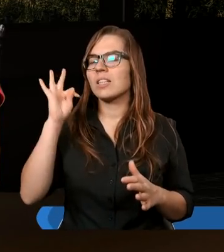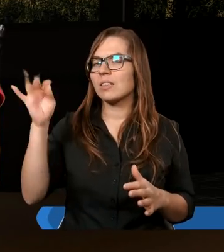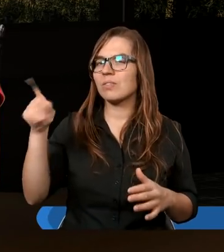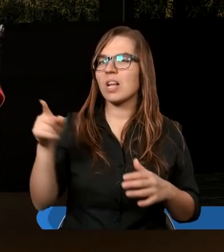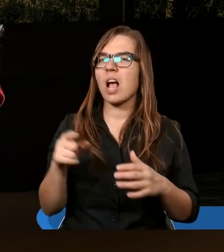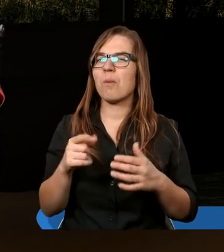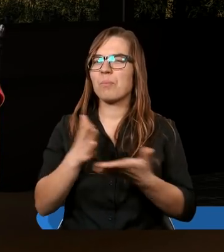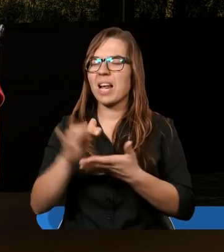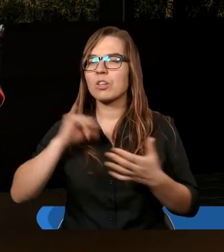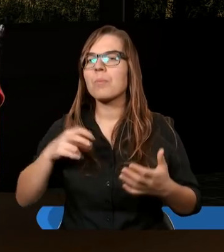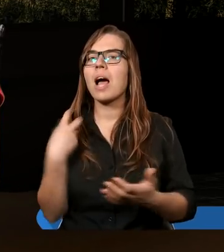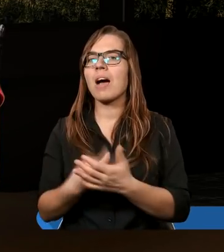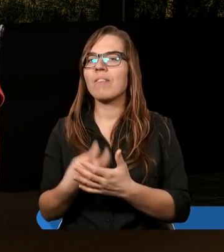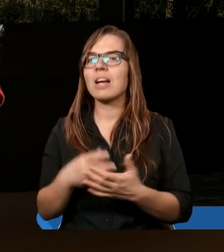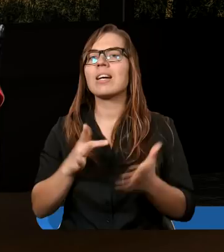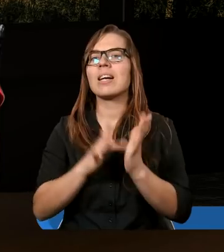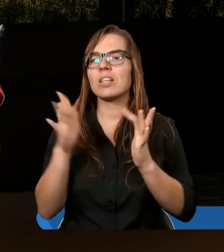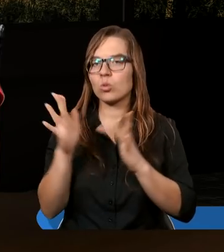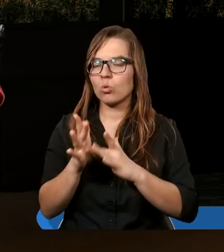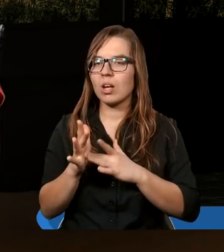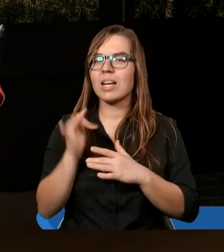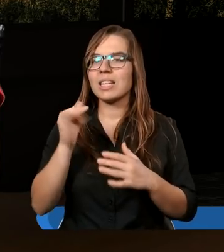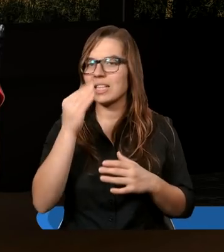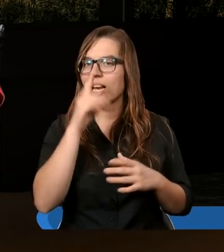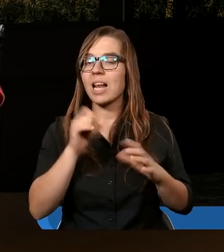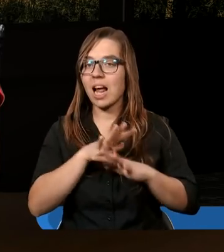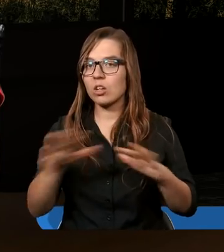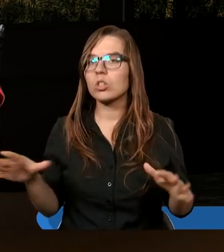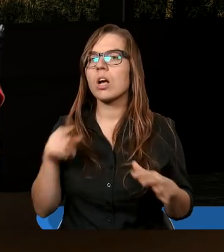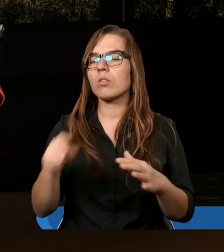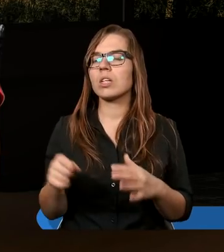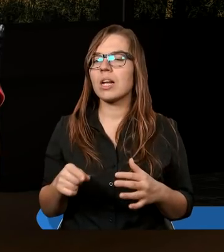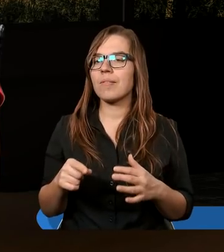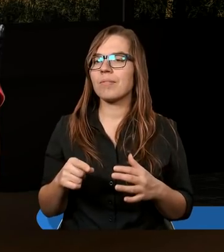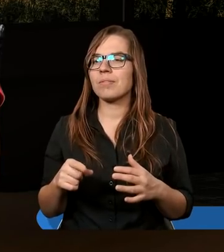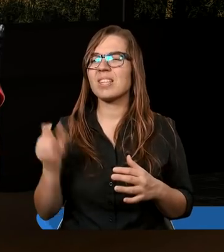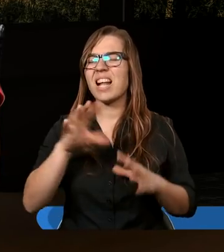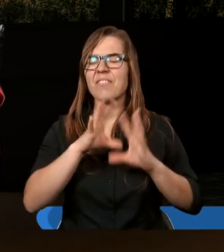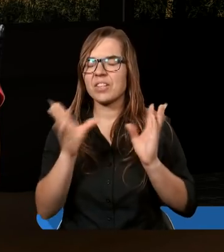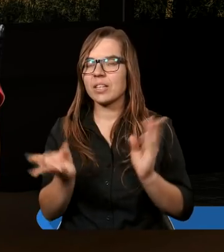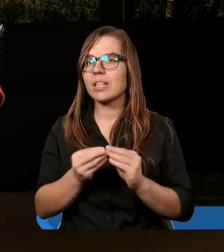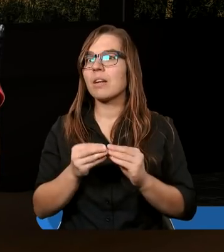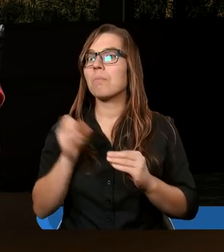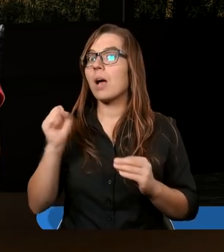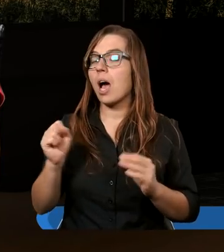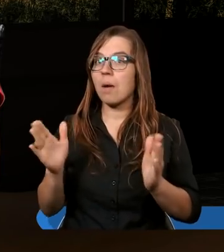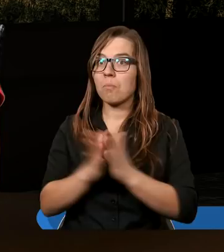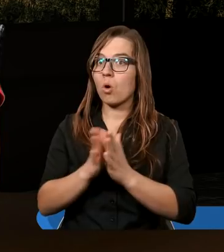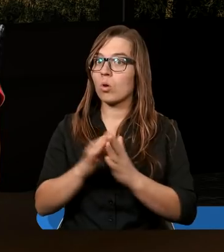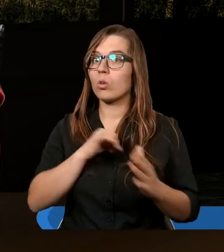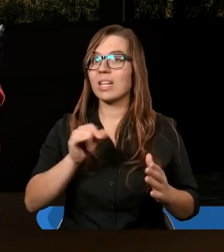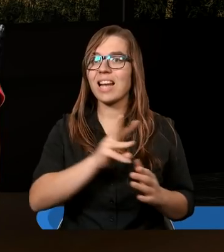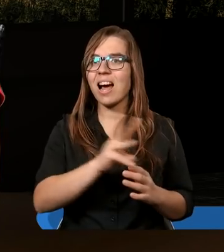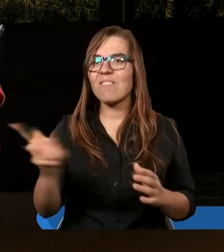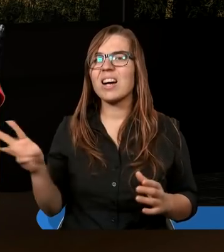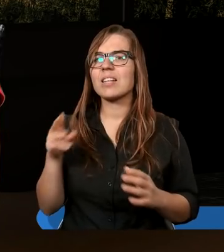wyznawanej przez siebie Ewangelii Chrystusowej i za szczerą wspólnotę z nimi i ze wszystkimi. A modląc się za